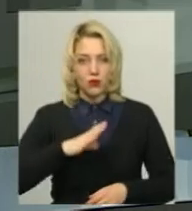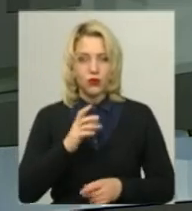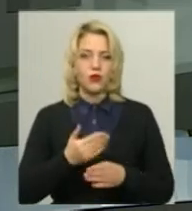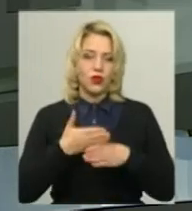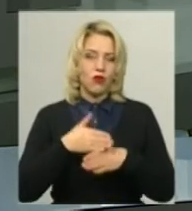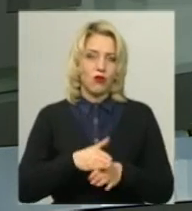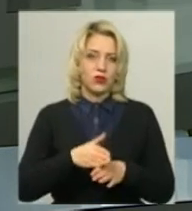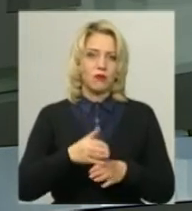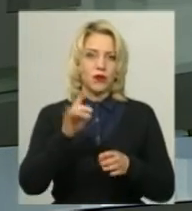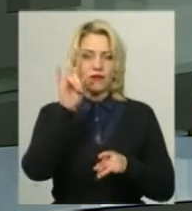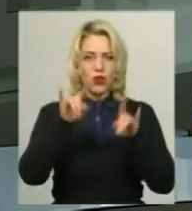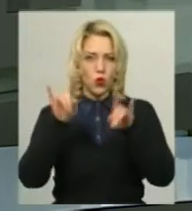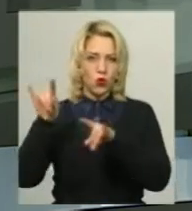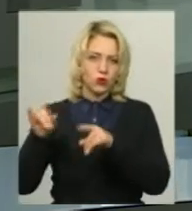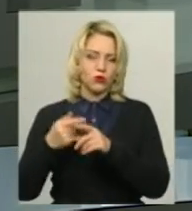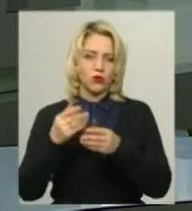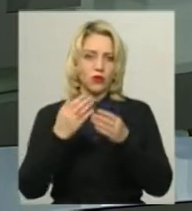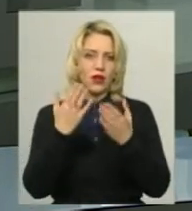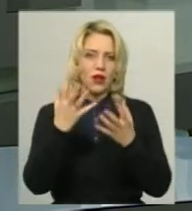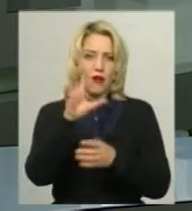розбив дошку та понівачив фотографії.